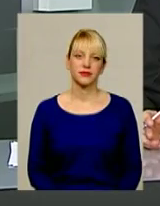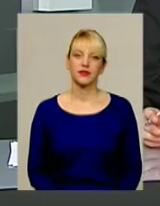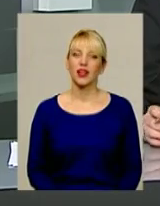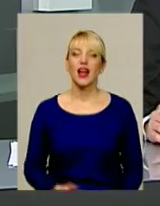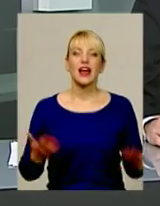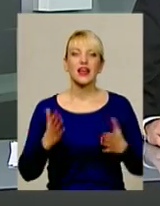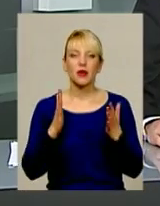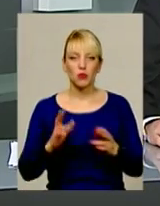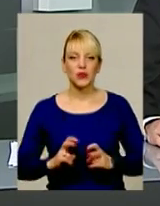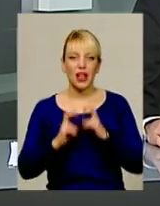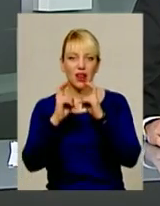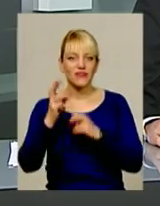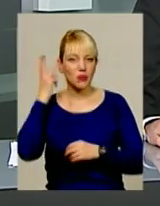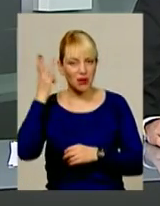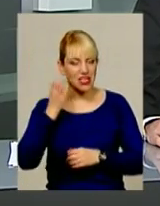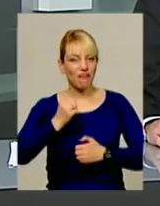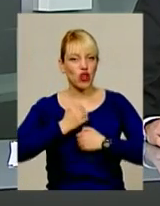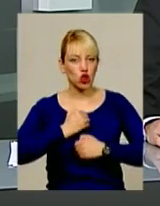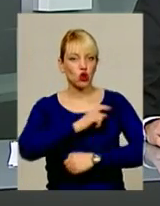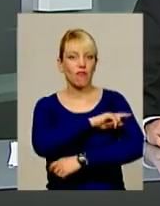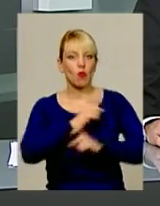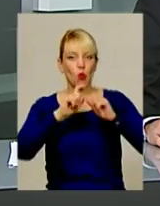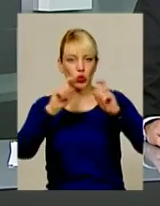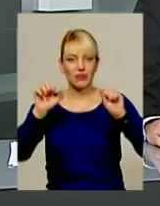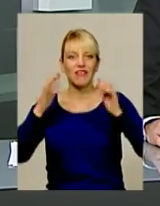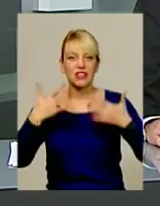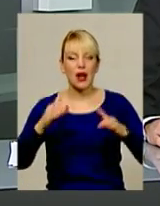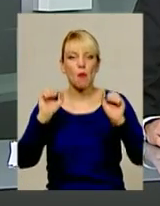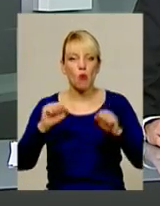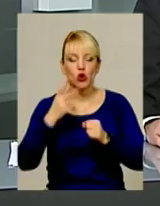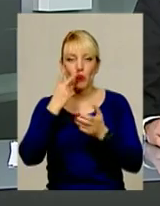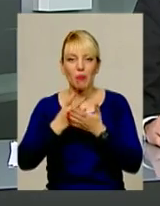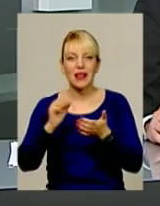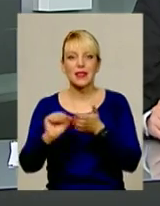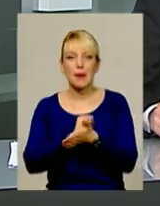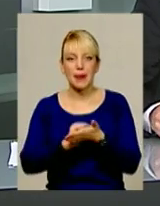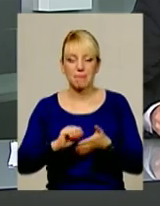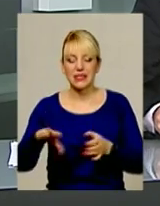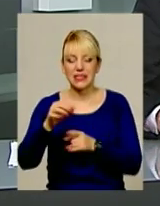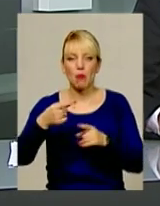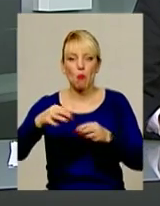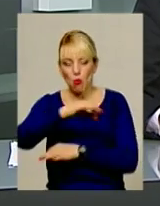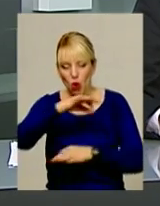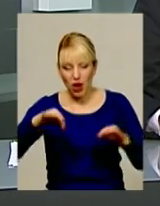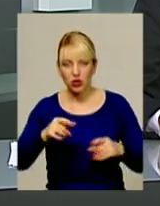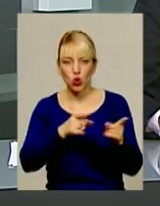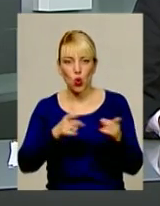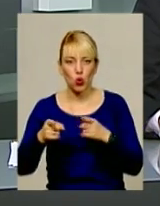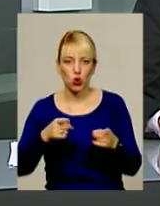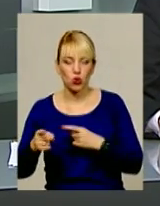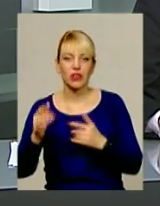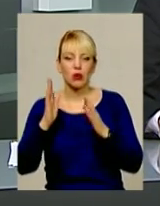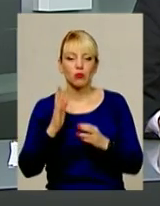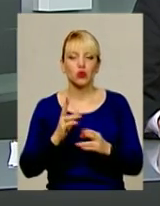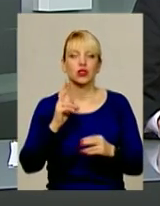Яким буде ліфт у Хмельницькому військовому госпіталі, вже можна побачити на папері. Проект повністю готовий, зараз його вивчають підприємці, які